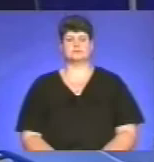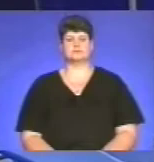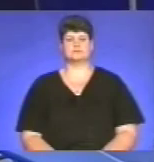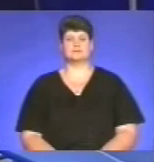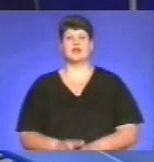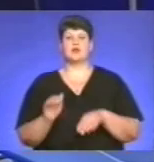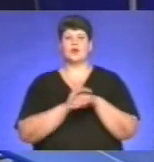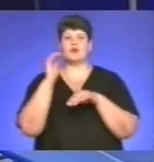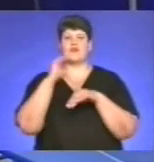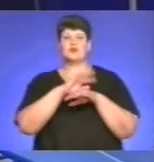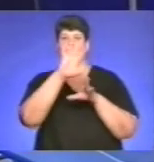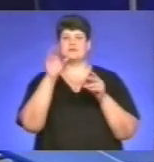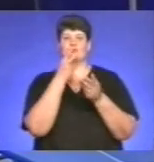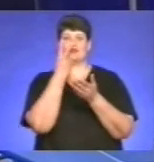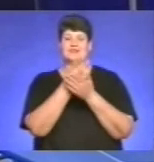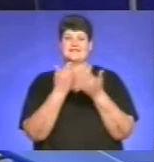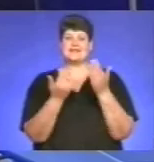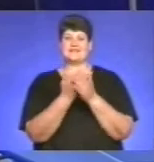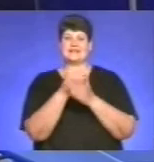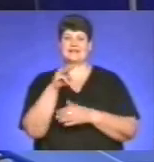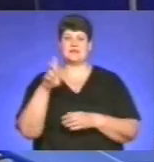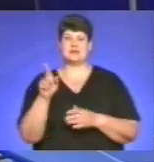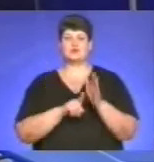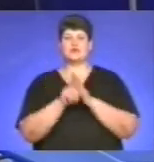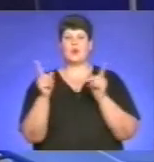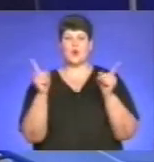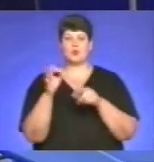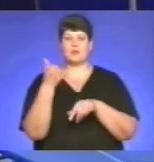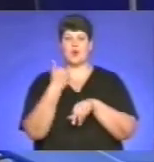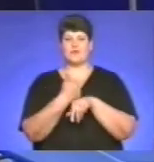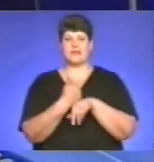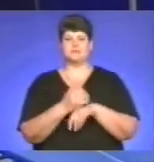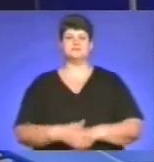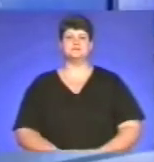Доброго вечора усім, хто дивиться «Вісті ТТБ». Спочатку коротко про головне.